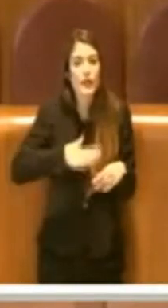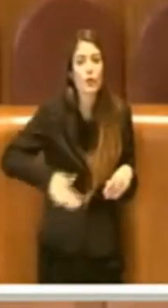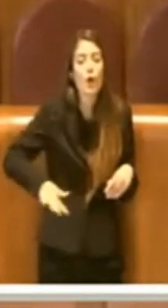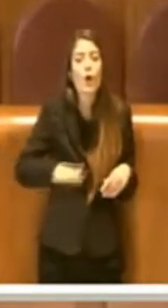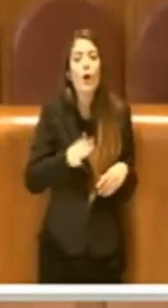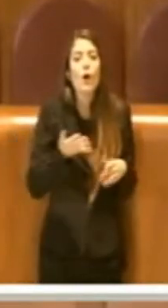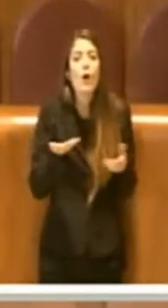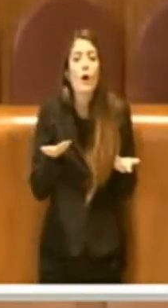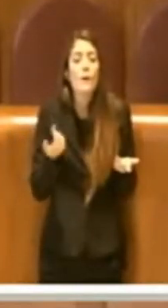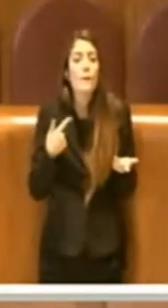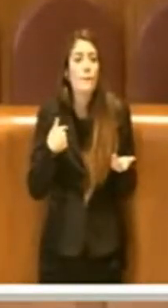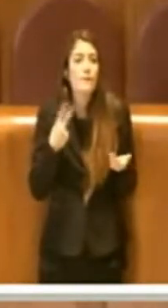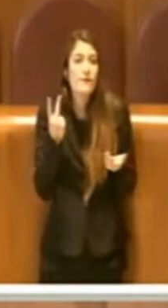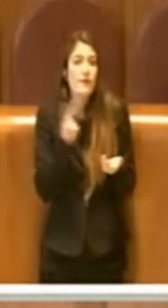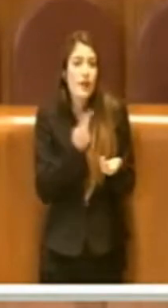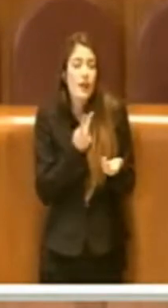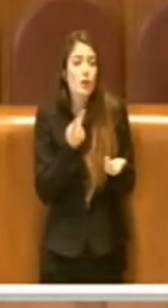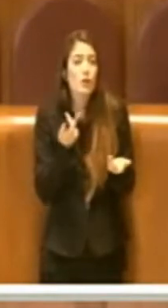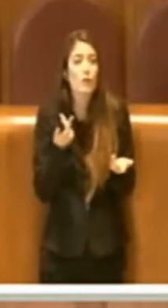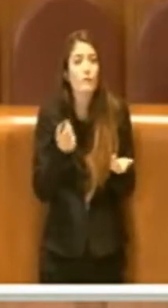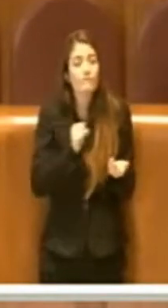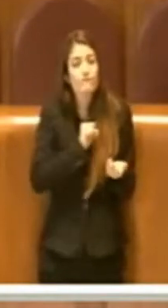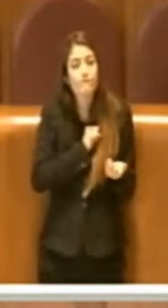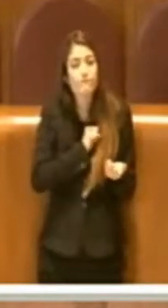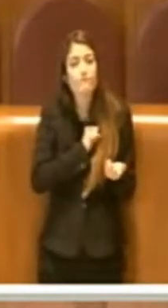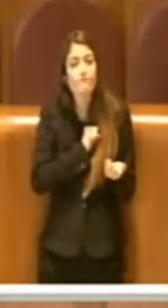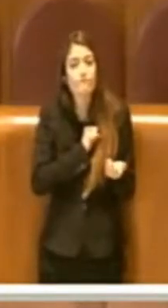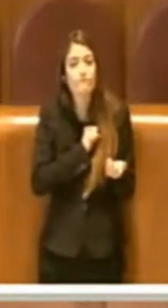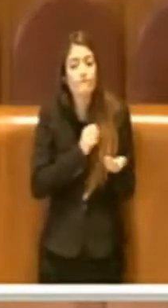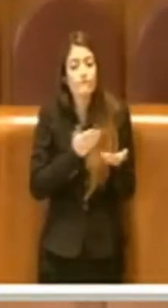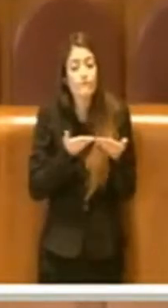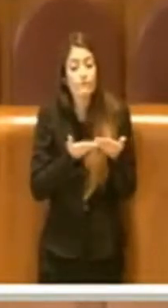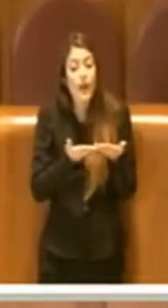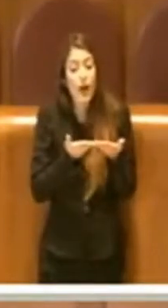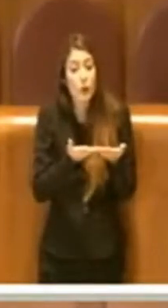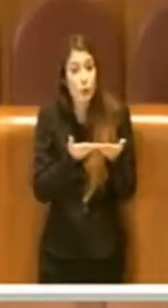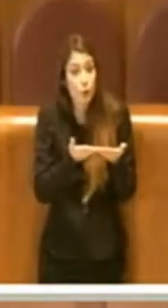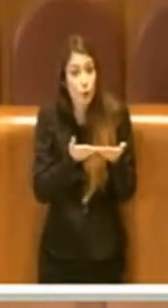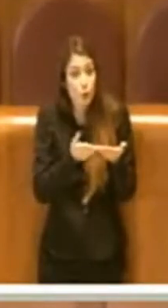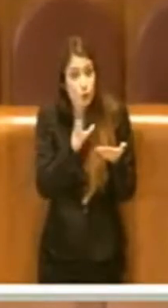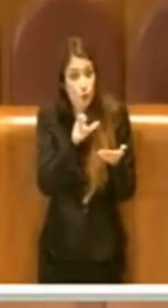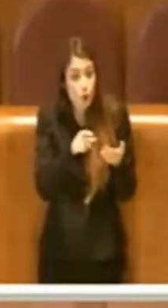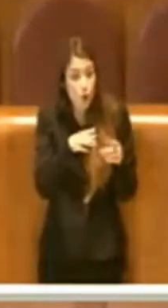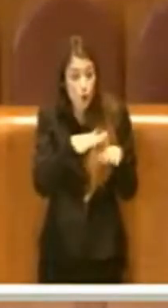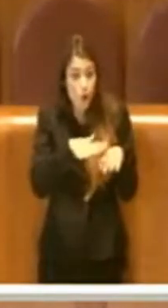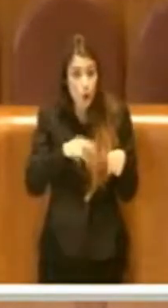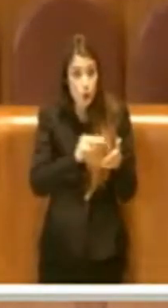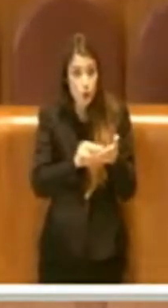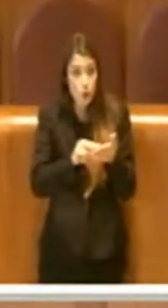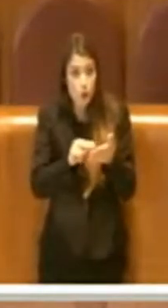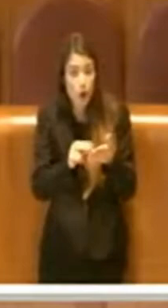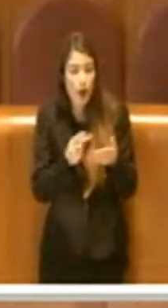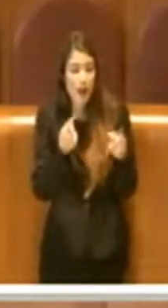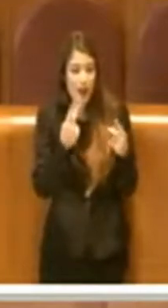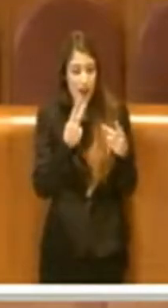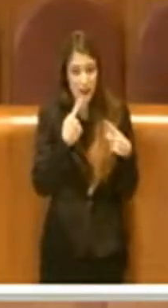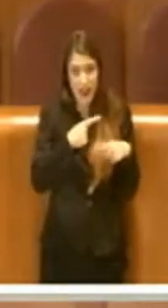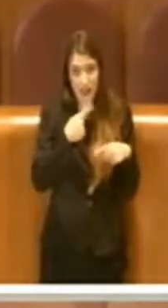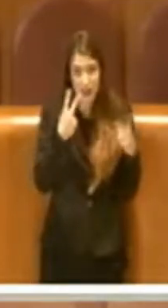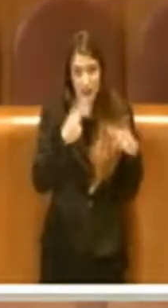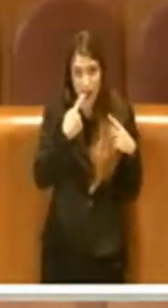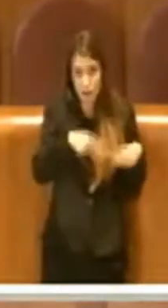prima ancora di andare in aiuto in soccorso della realtà X o della realtà Y, per quanto